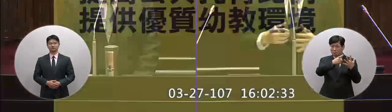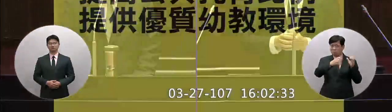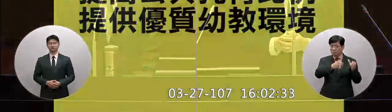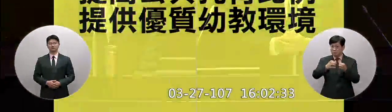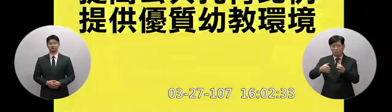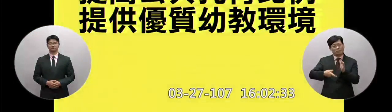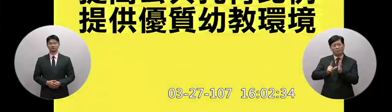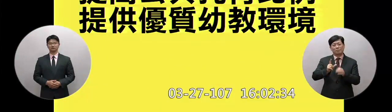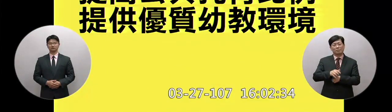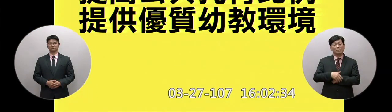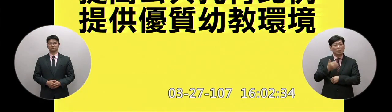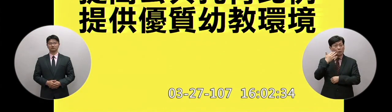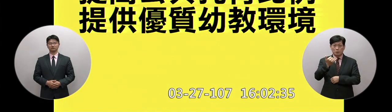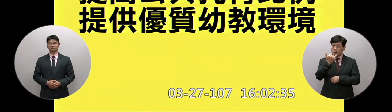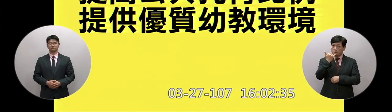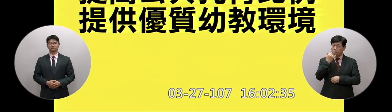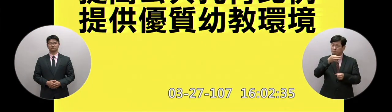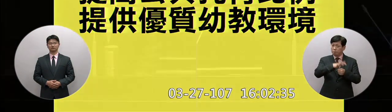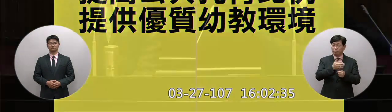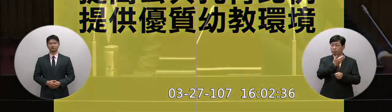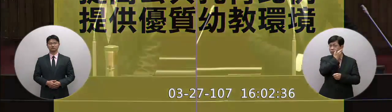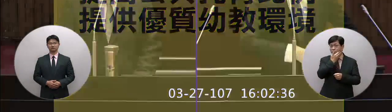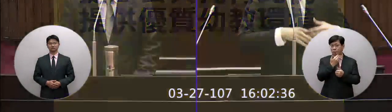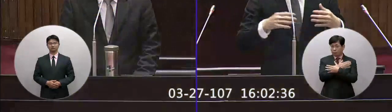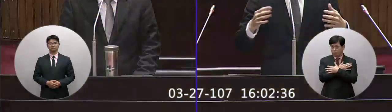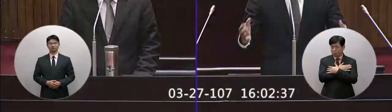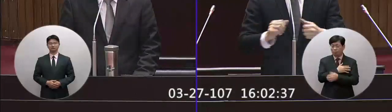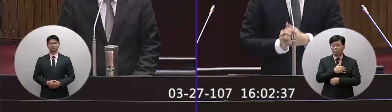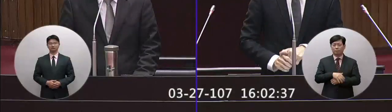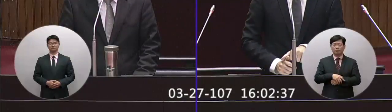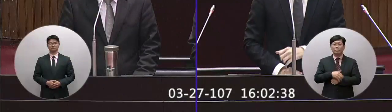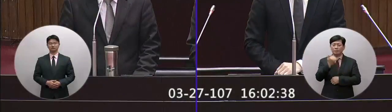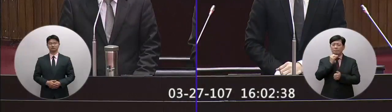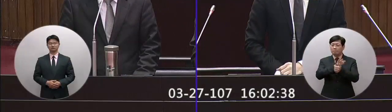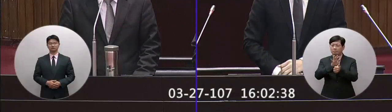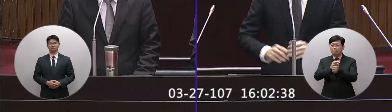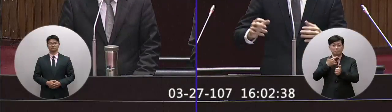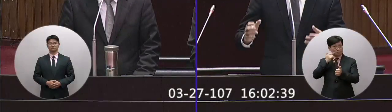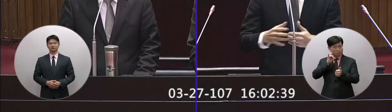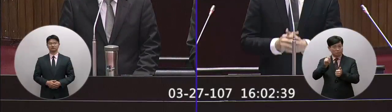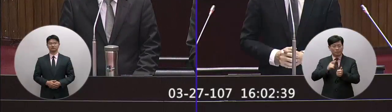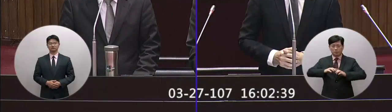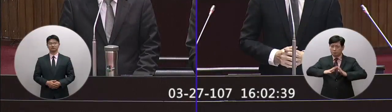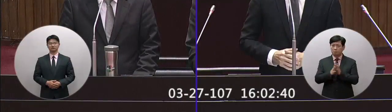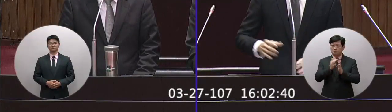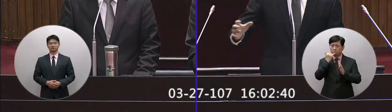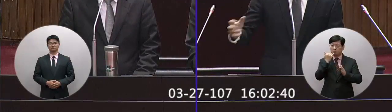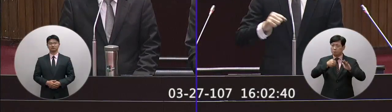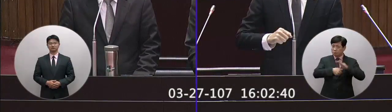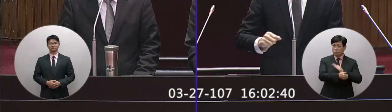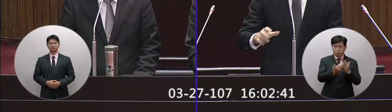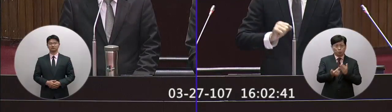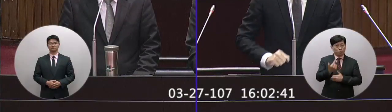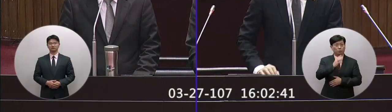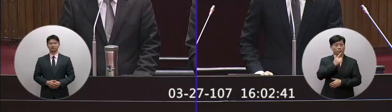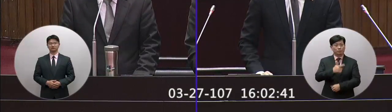去應該是不符如果我們有辦法來補助這些輸油可以讓這些家長比較直接來收益這樣會